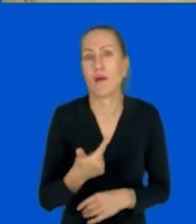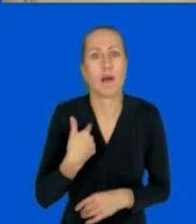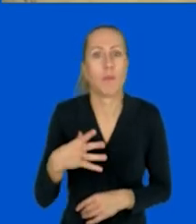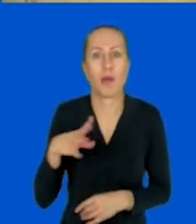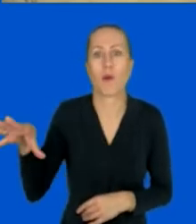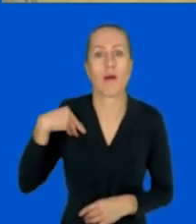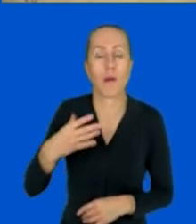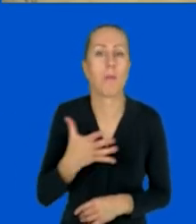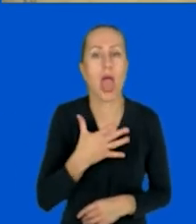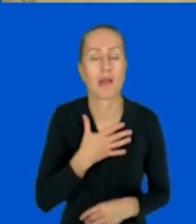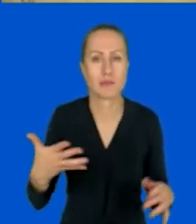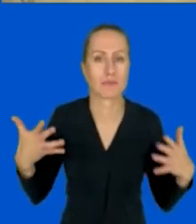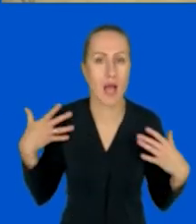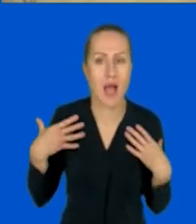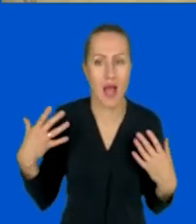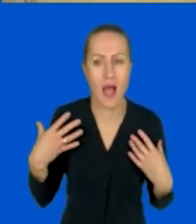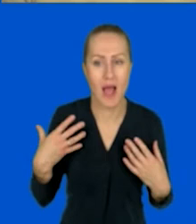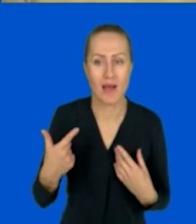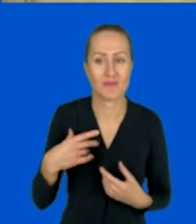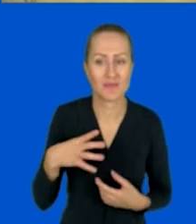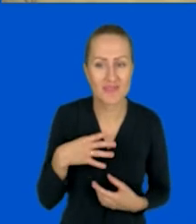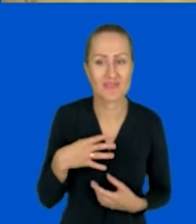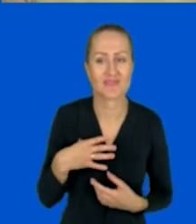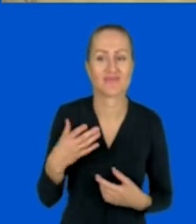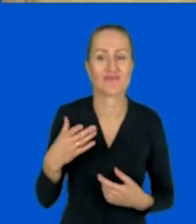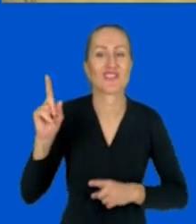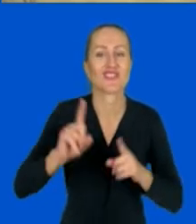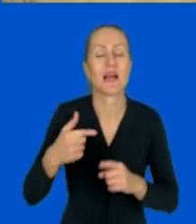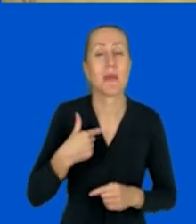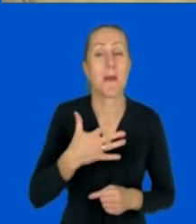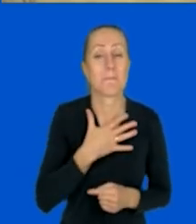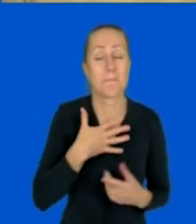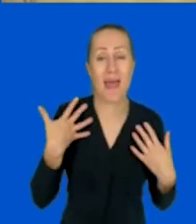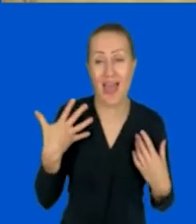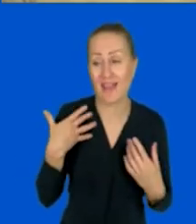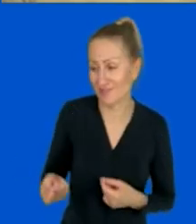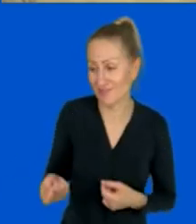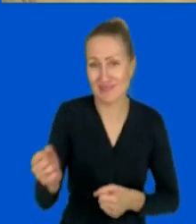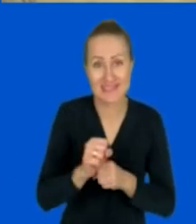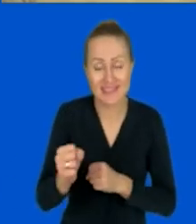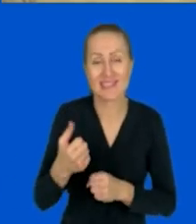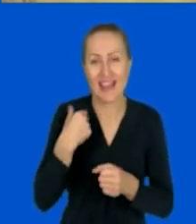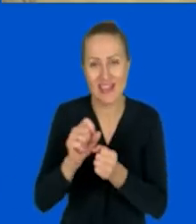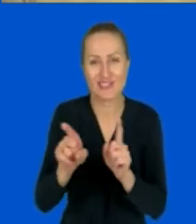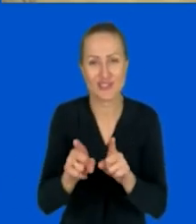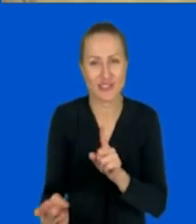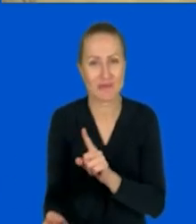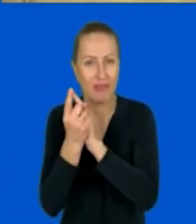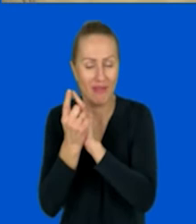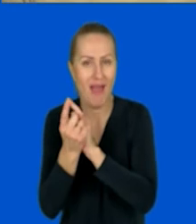i zdarza mi się pracować ze spaceru z psem. Jak są jakieś spotkania, które mogą się toczyć